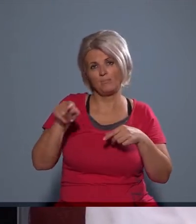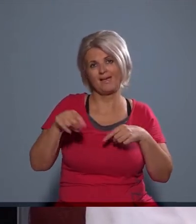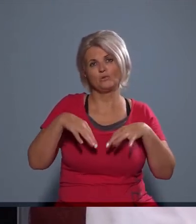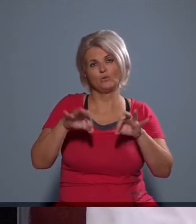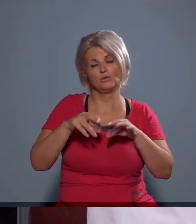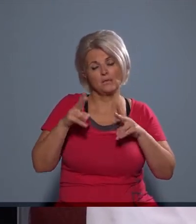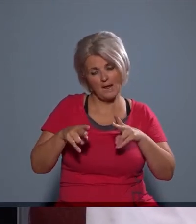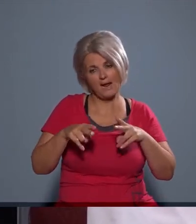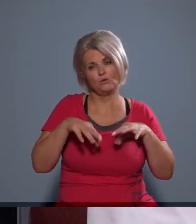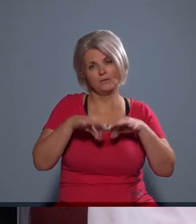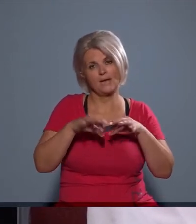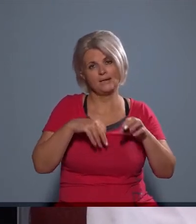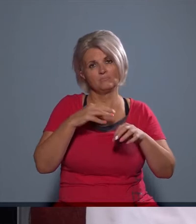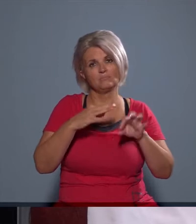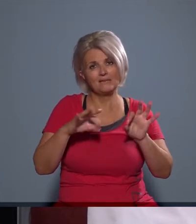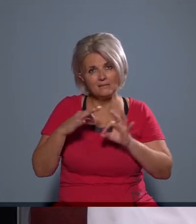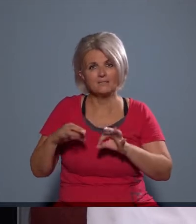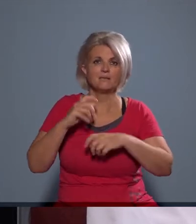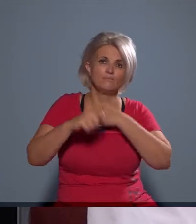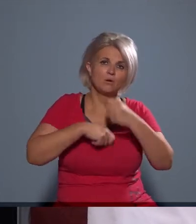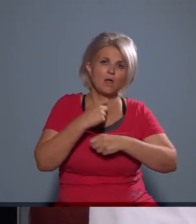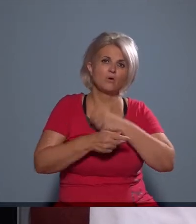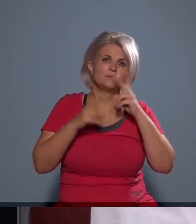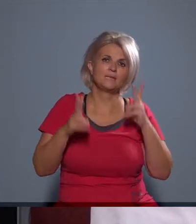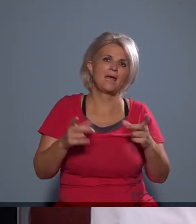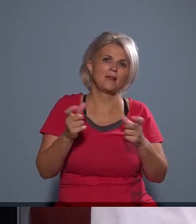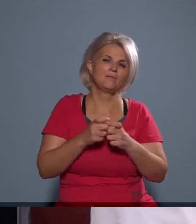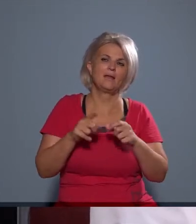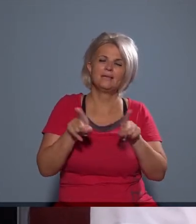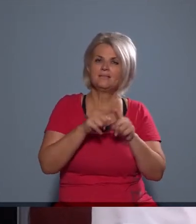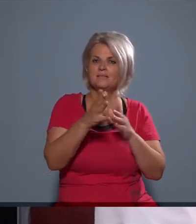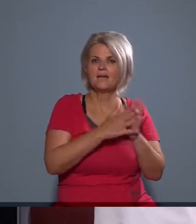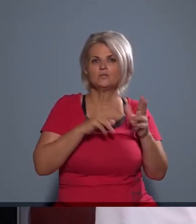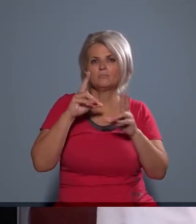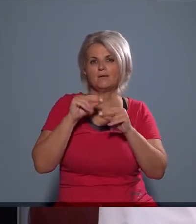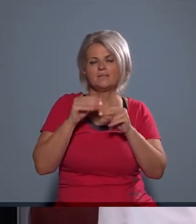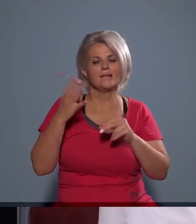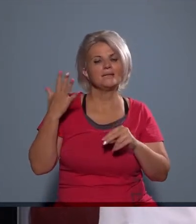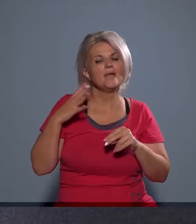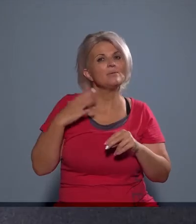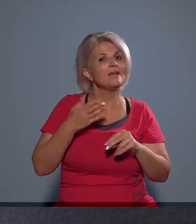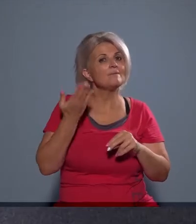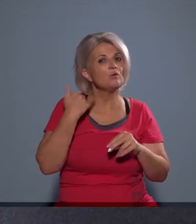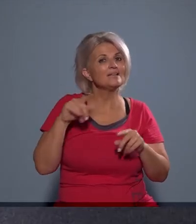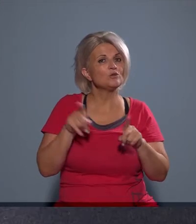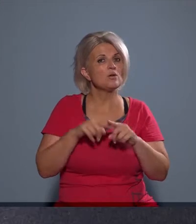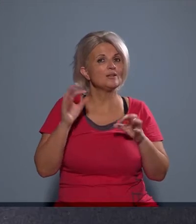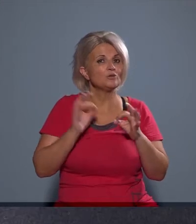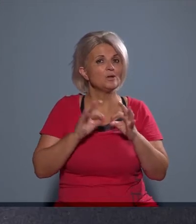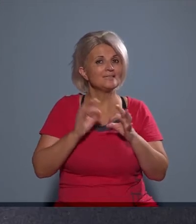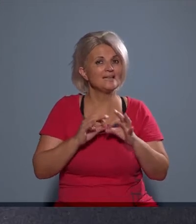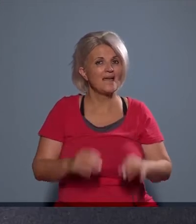hivatalban. Intézni kell, foglalkozni kell vele, és ezzel is kezdjük a beszélgetést. Nemrégiben volt egy